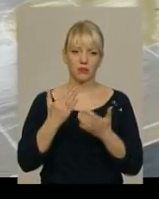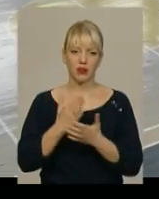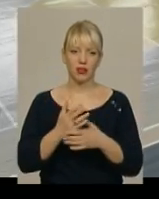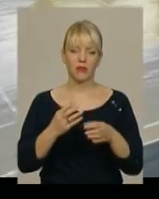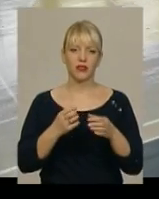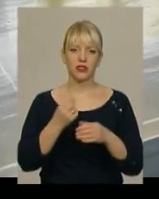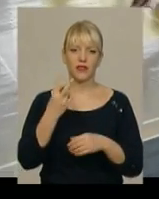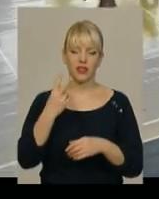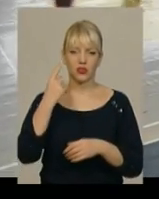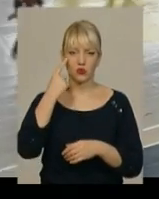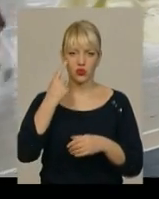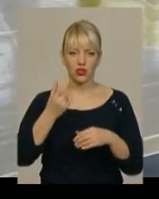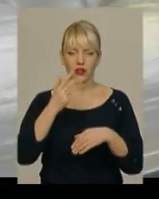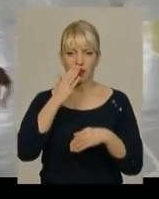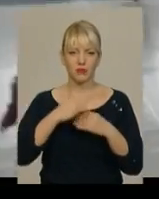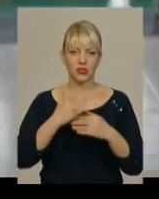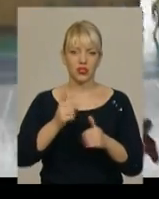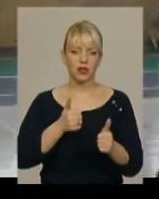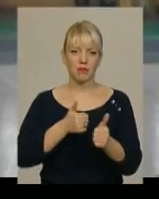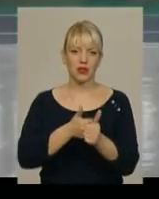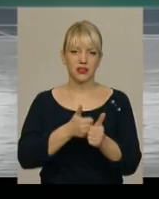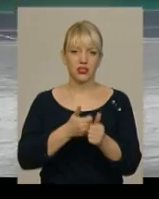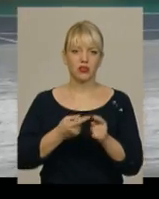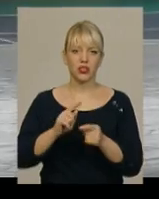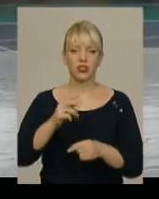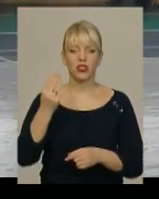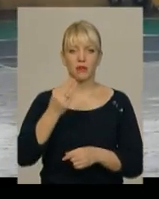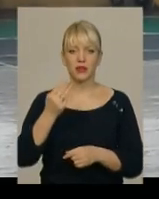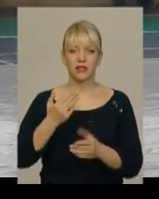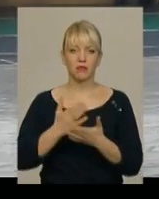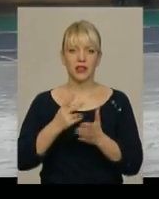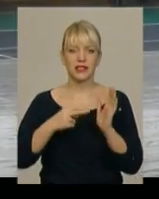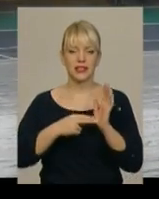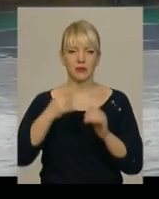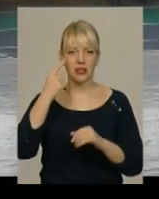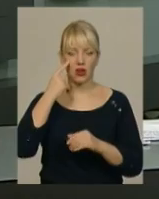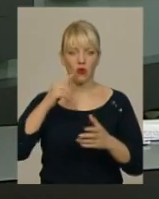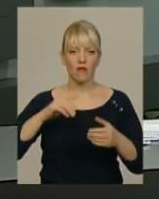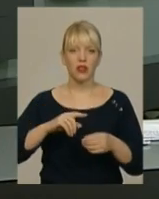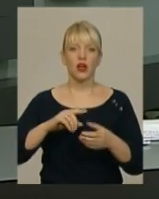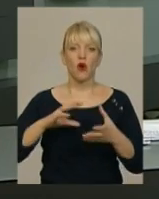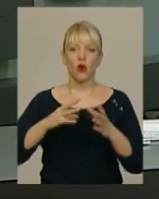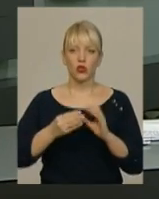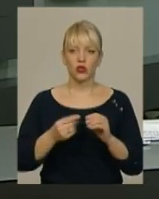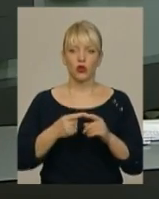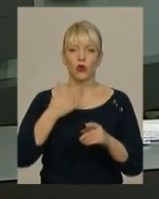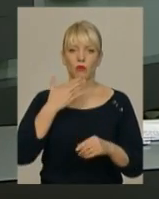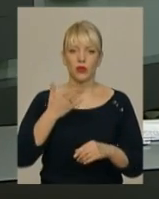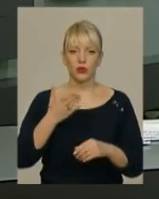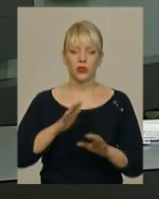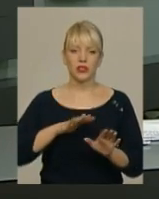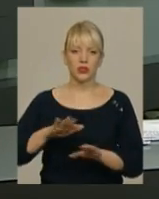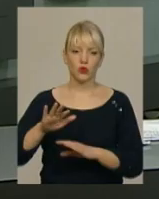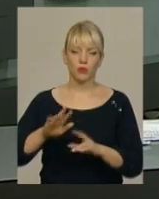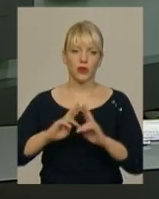12 очок. Найближчі їхні переслідувачі Шепетівський темп мають 7 залікових очок, коментує заступник голови обласної федерації